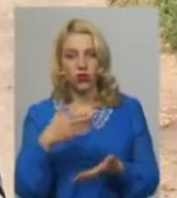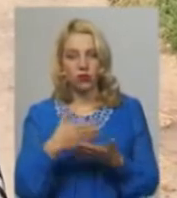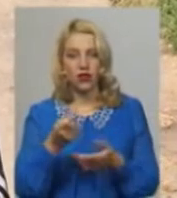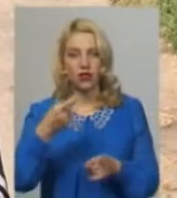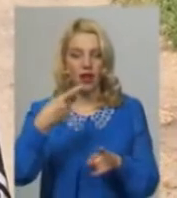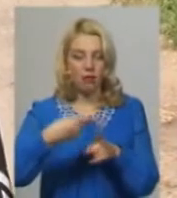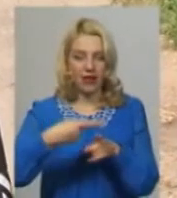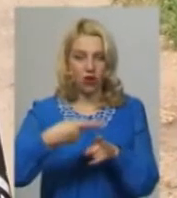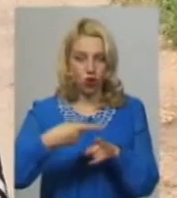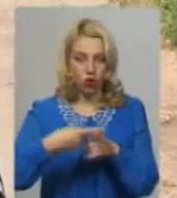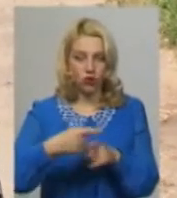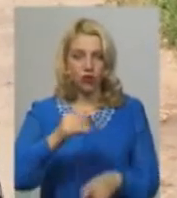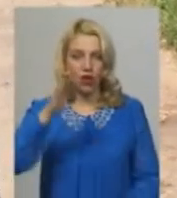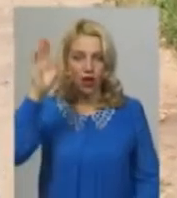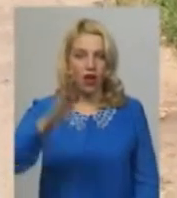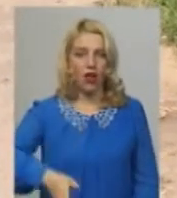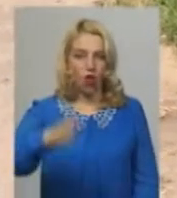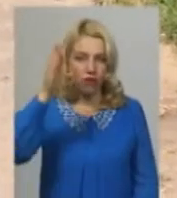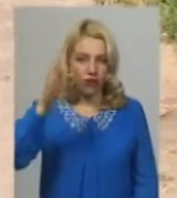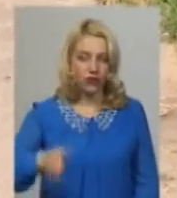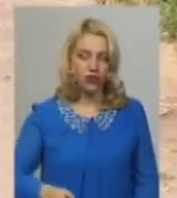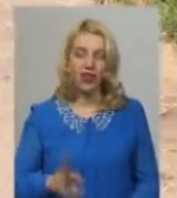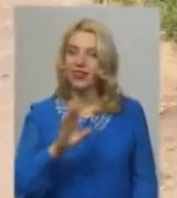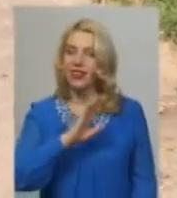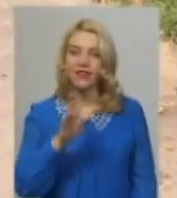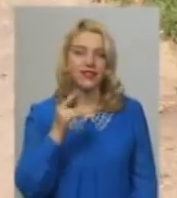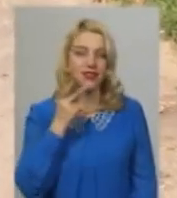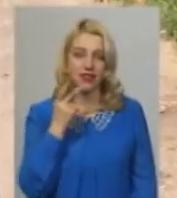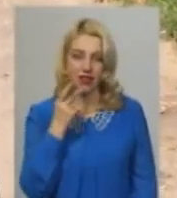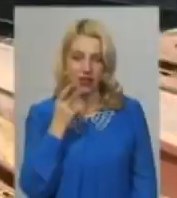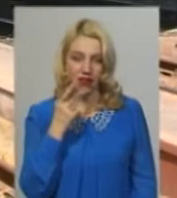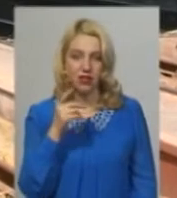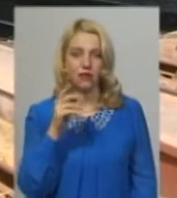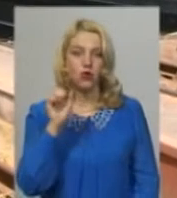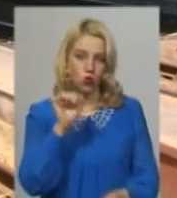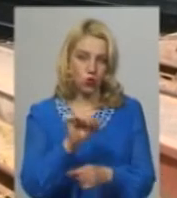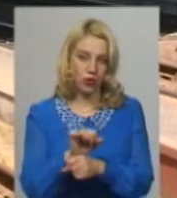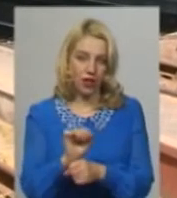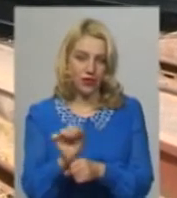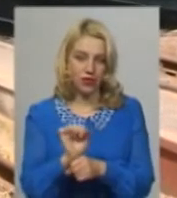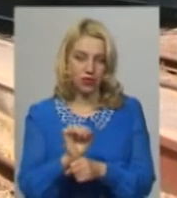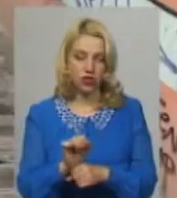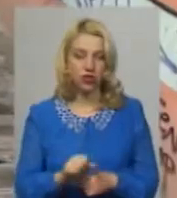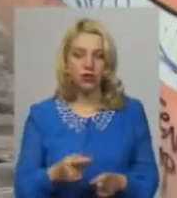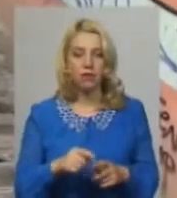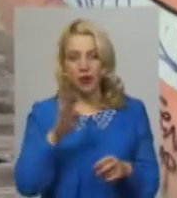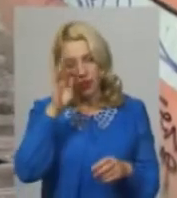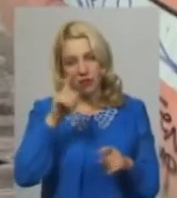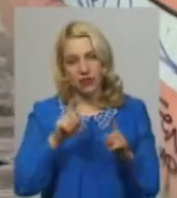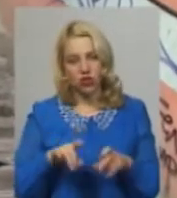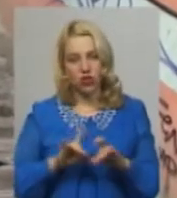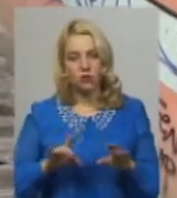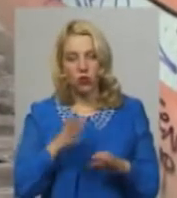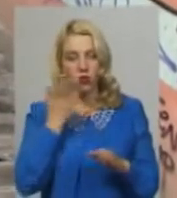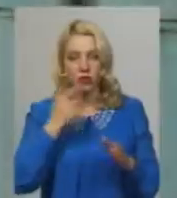перехрісток і ловив попутку, але не завжди вони там зупинялися. Пасажир Микола Назарчук розповідає, що при